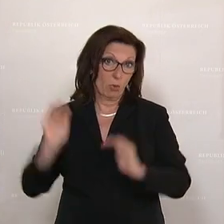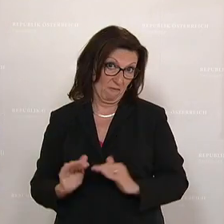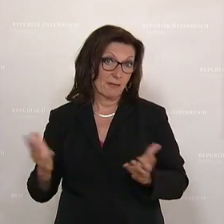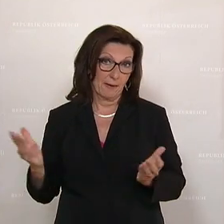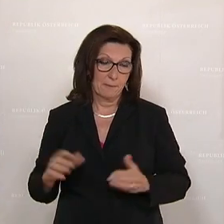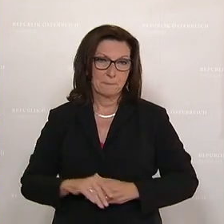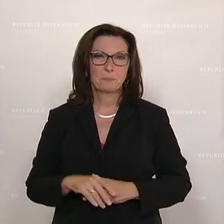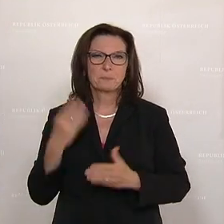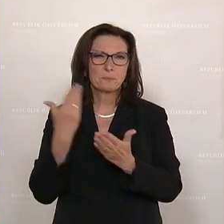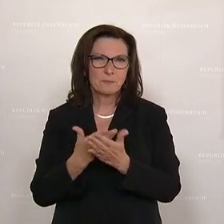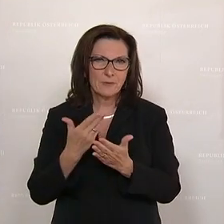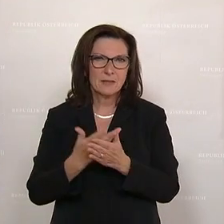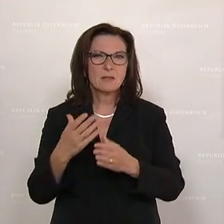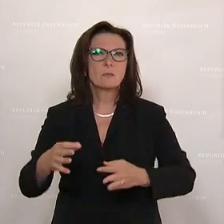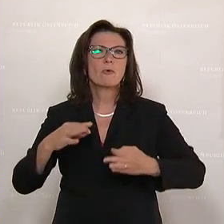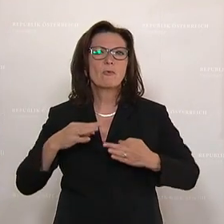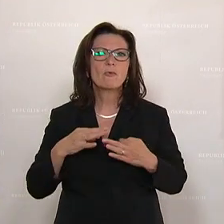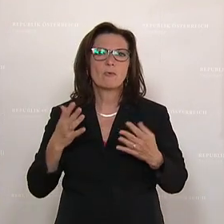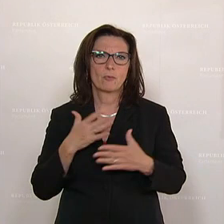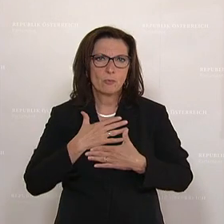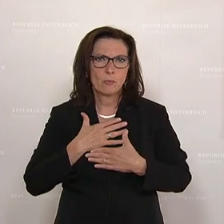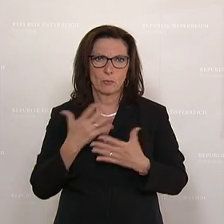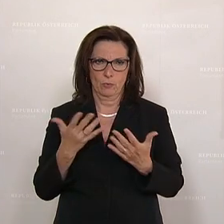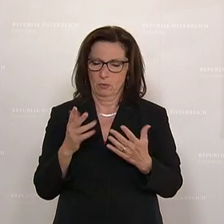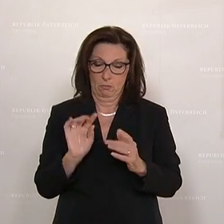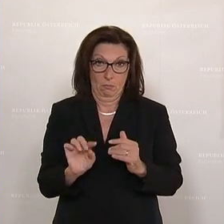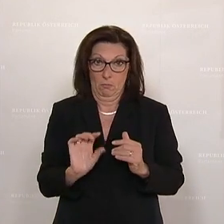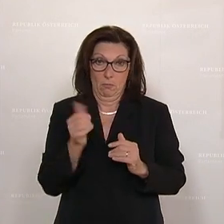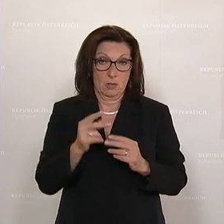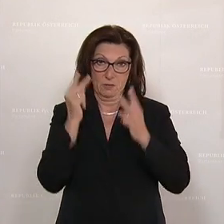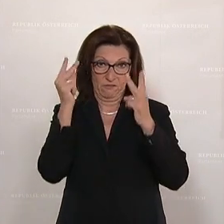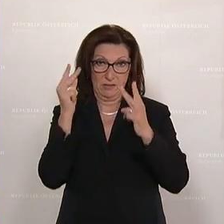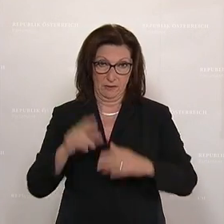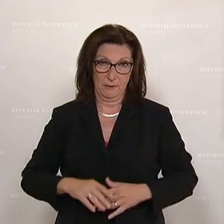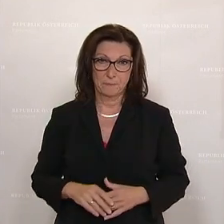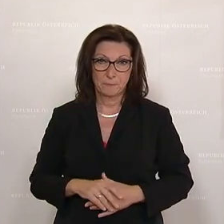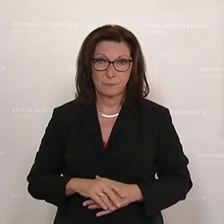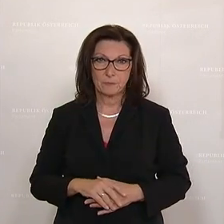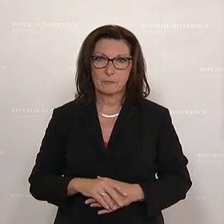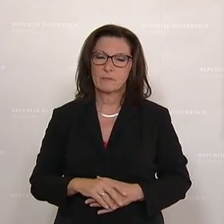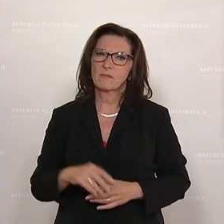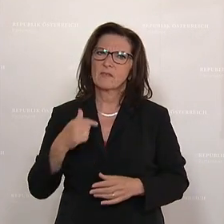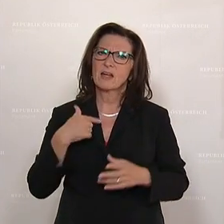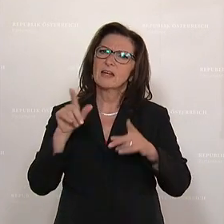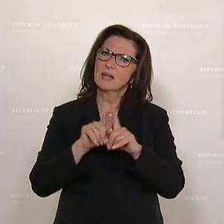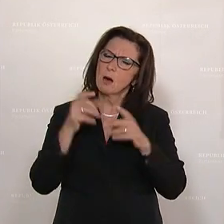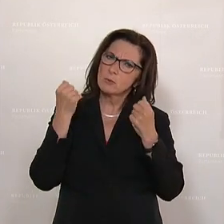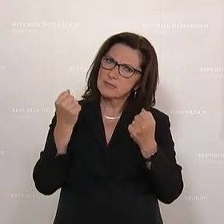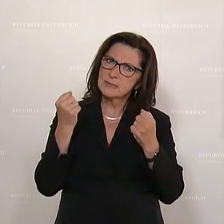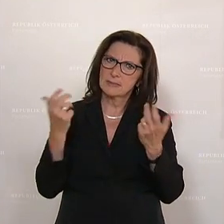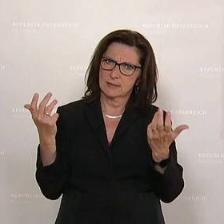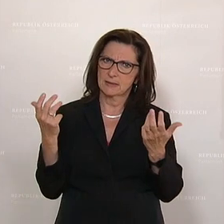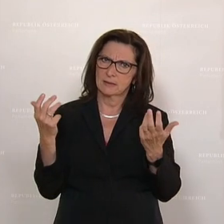Deswegen ist das für unsere SOA eine Priorität. Ich bin auch sicher, dass die